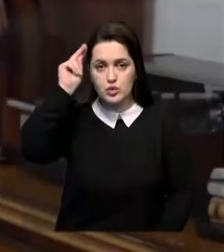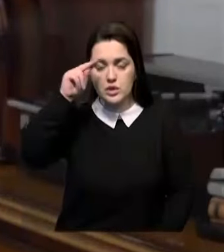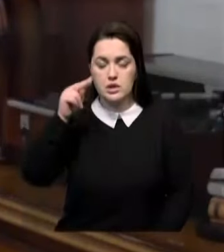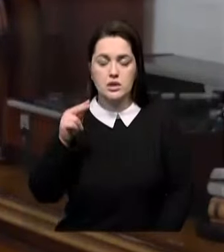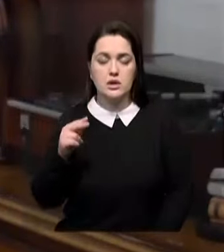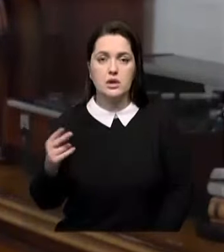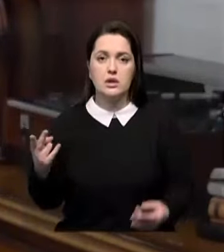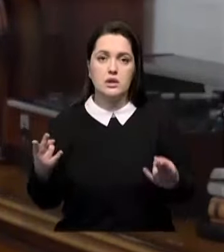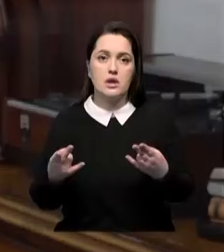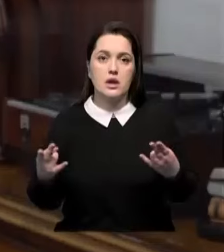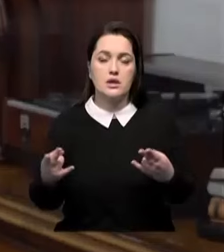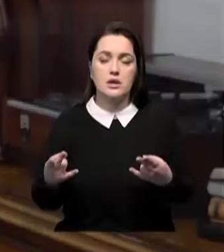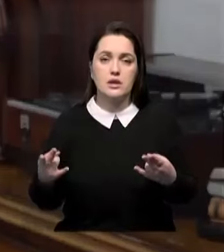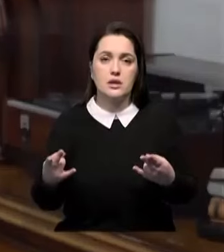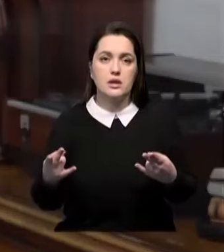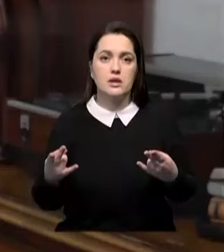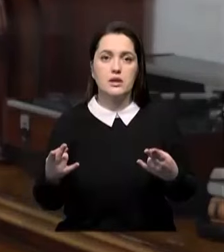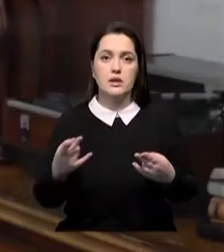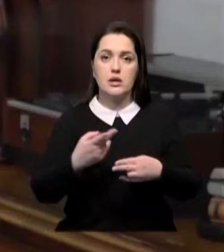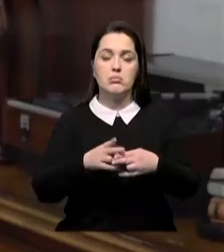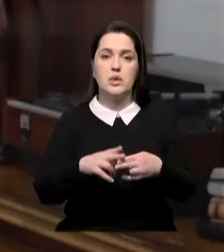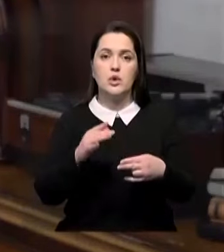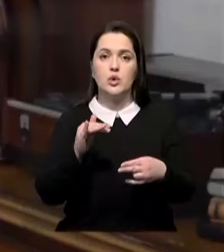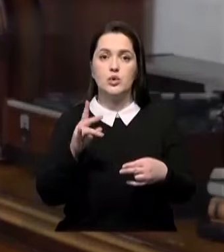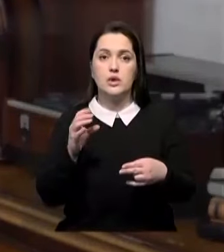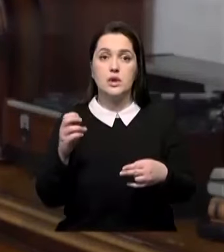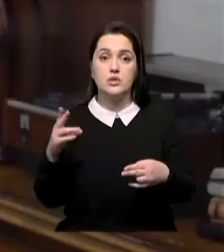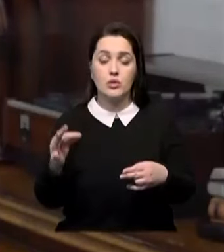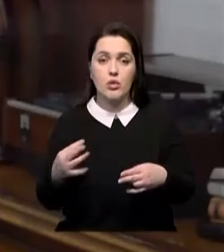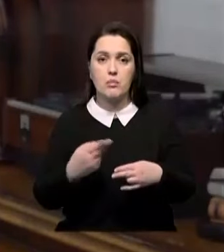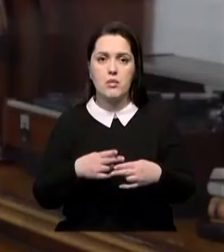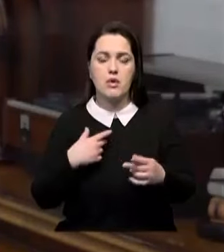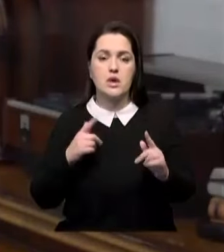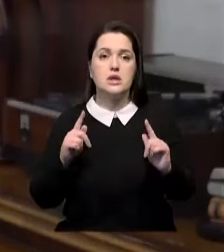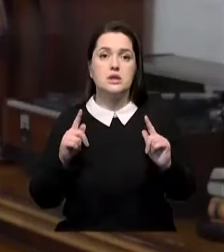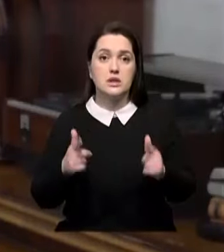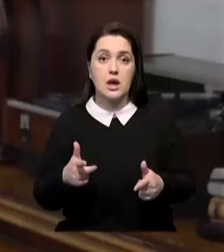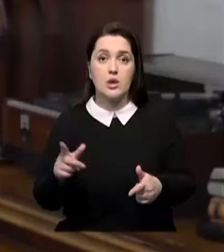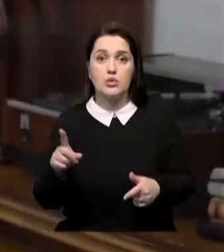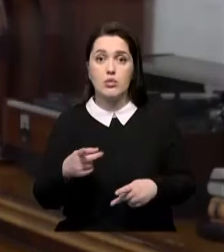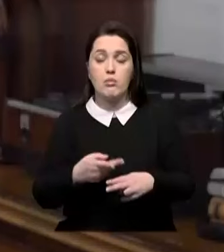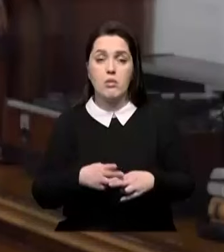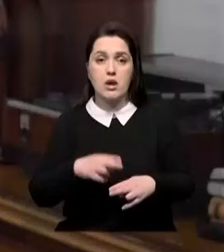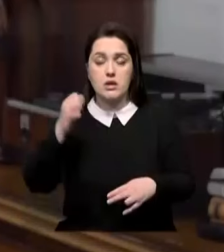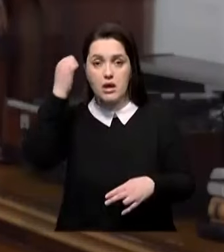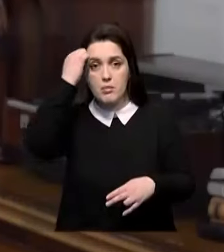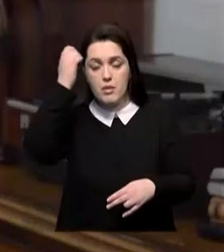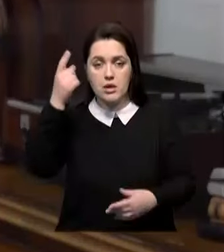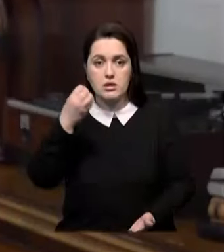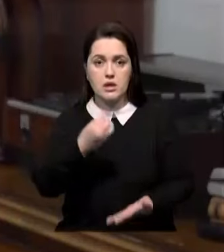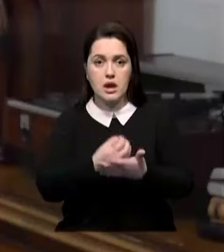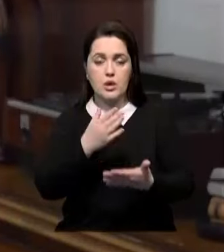надо представить ЮНЕСКО, это мы приветствуем. А то, что эти памятники достойны